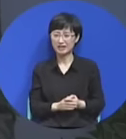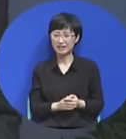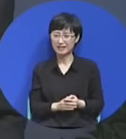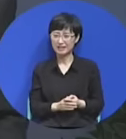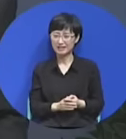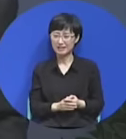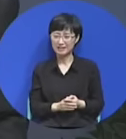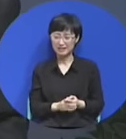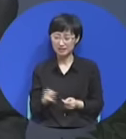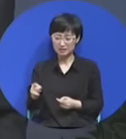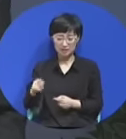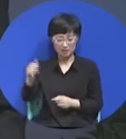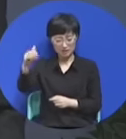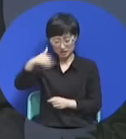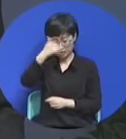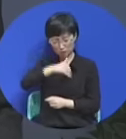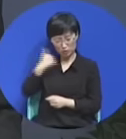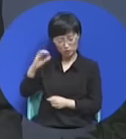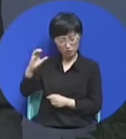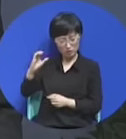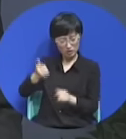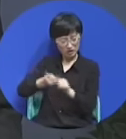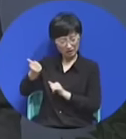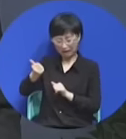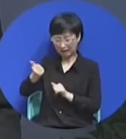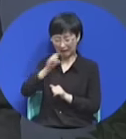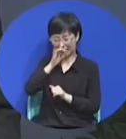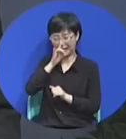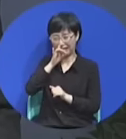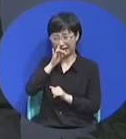우리가 막강한 세력자 이기는 건 역부족이다. 이렇게 말해야 되겠죠.